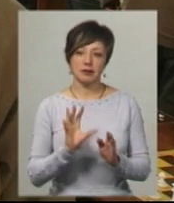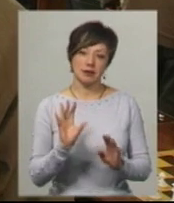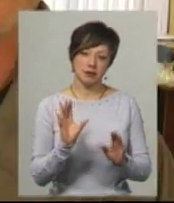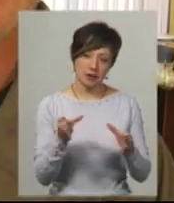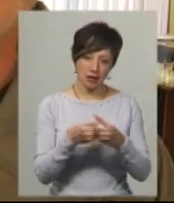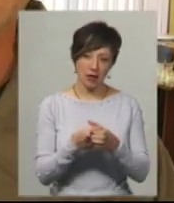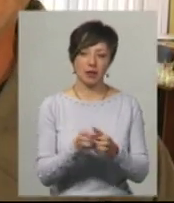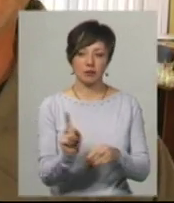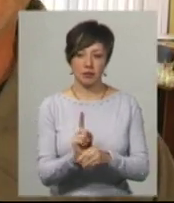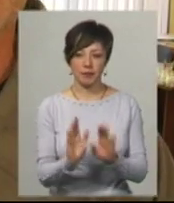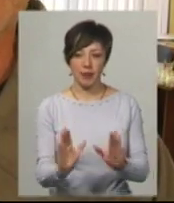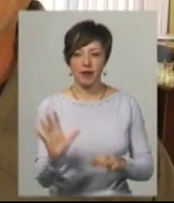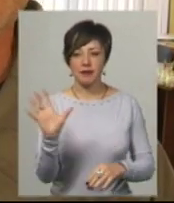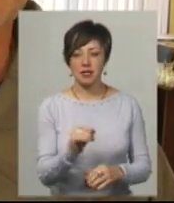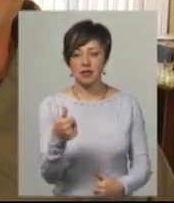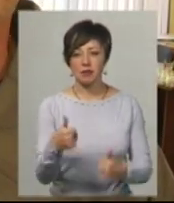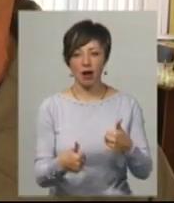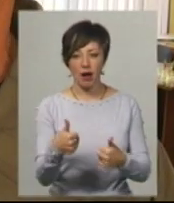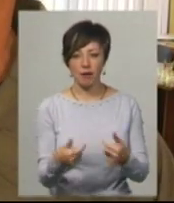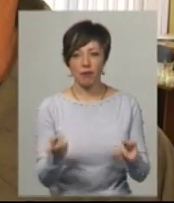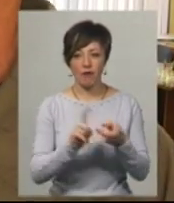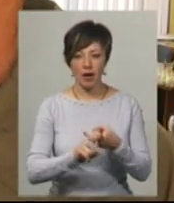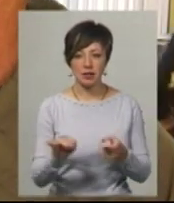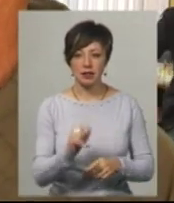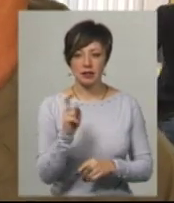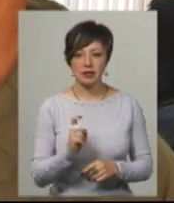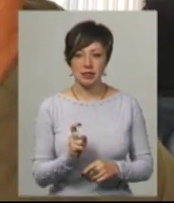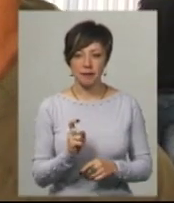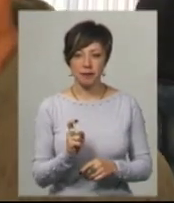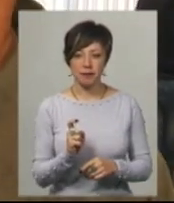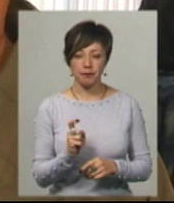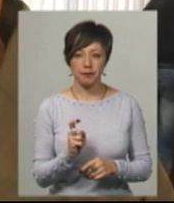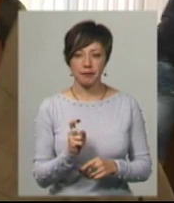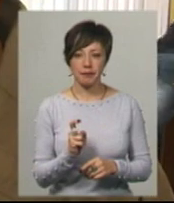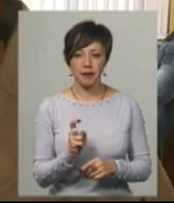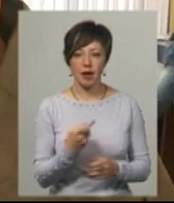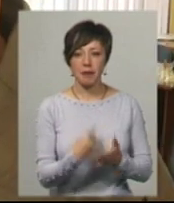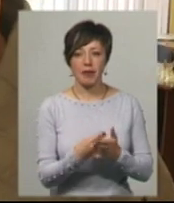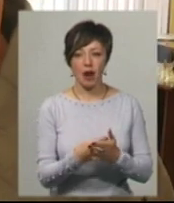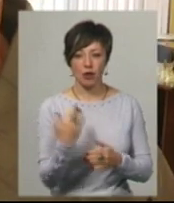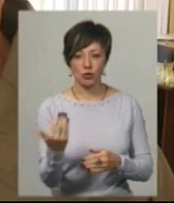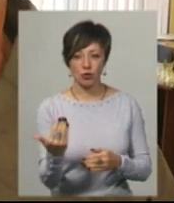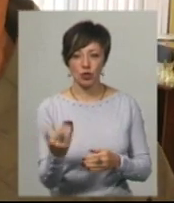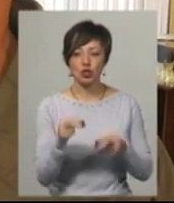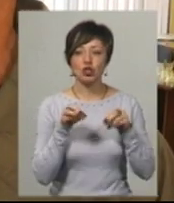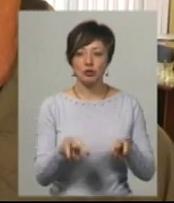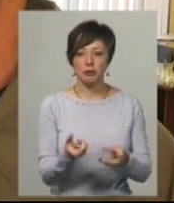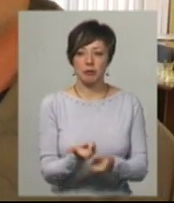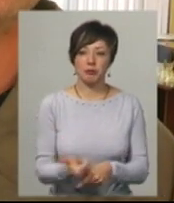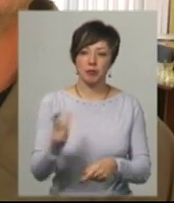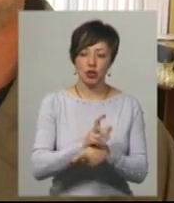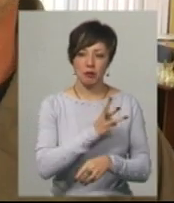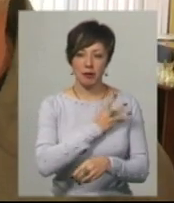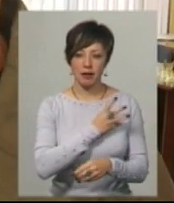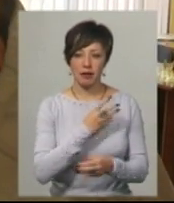-менш рівний. Взагалі, всі змагання пов'язані з матеріальною стороною. Чим більше матеріальне